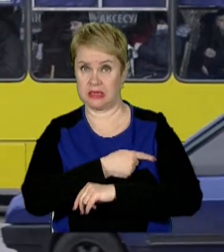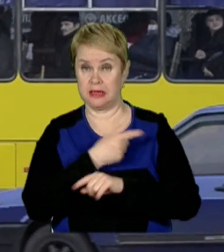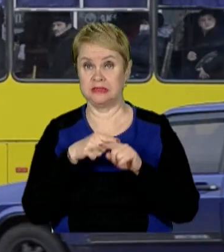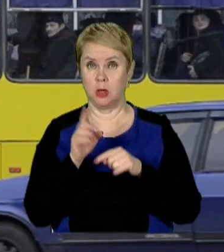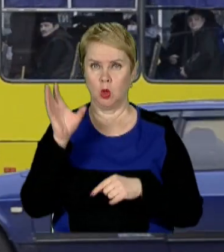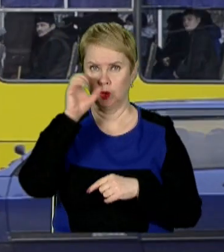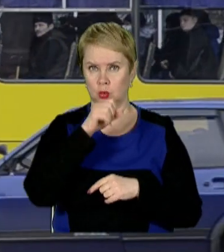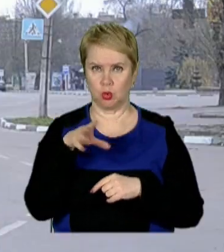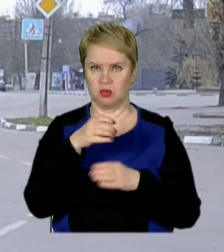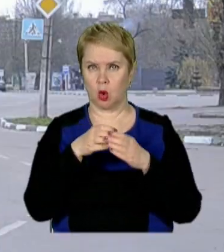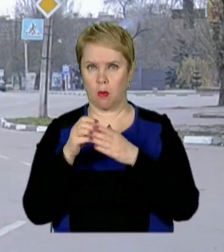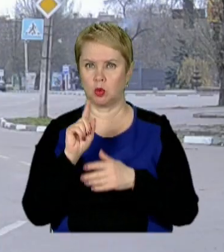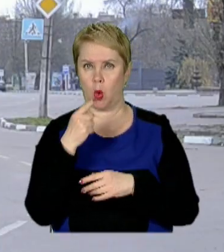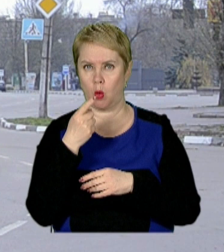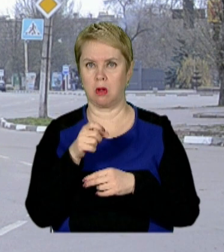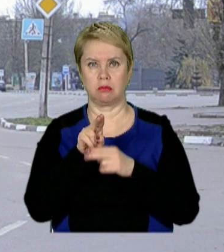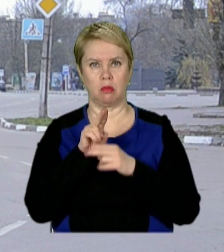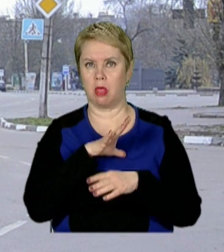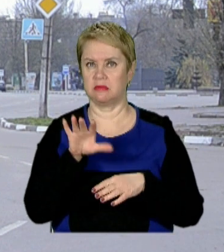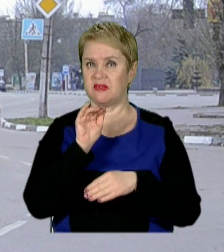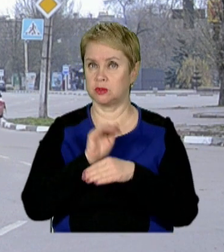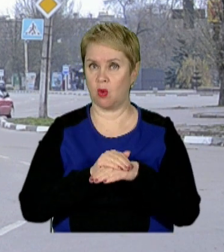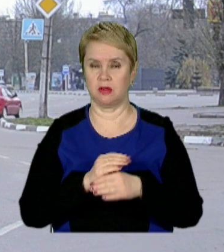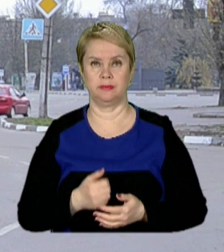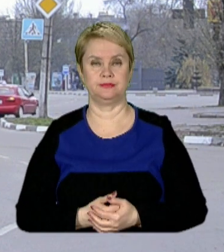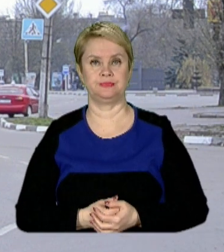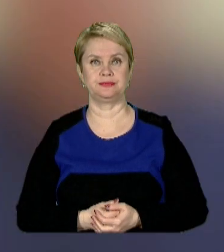Цієї ж ночі в усіх громадах області атак не зафіксовано.